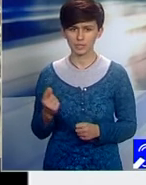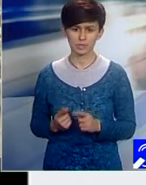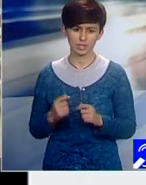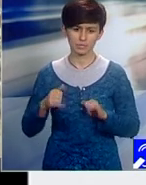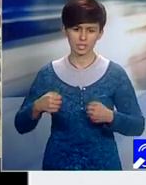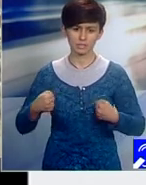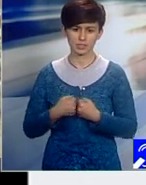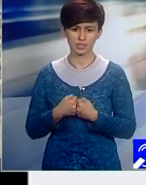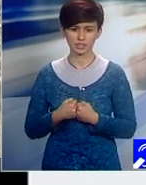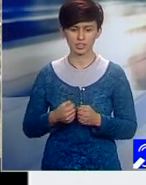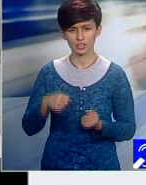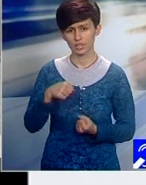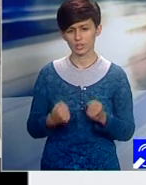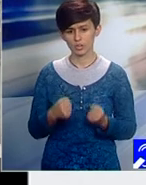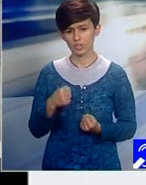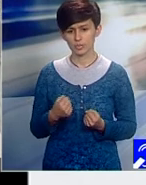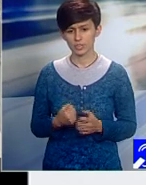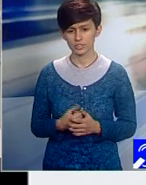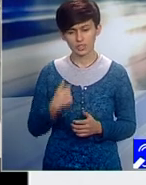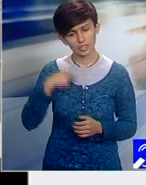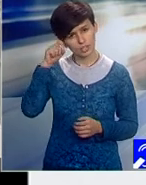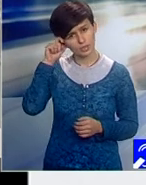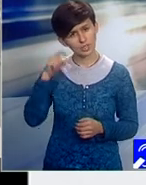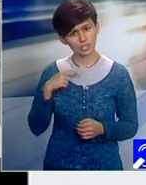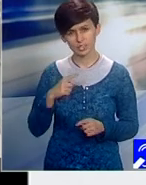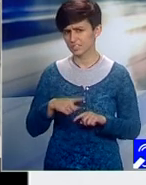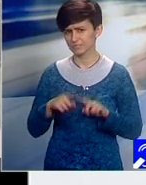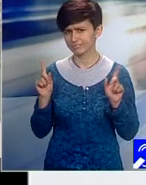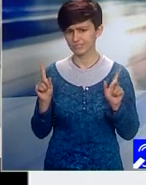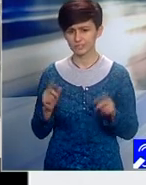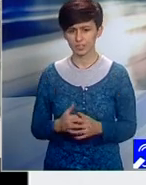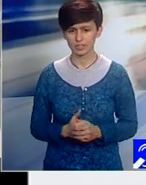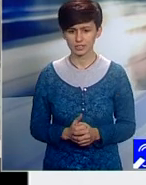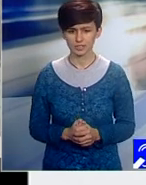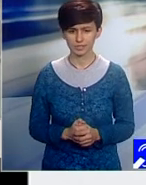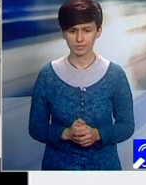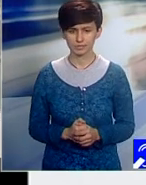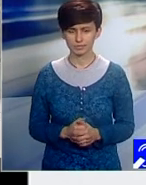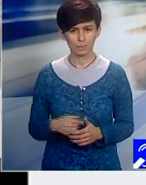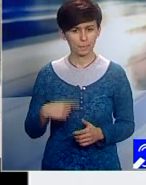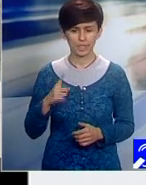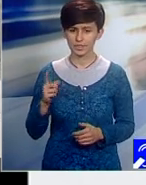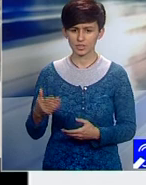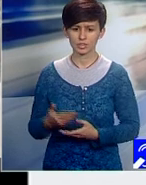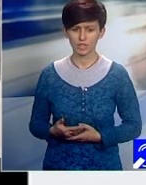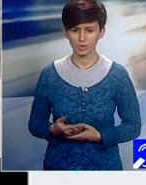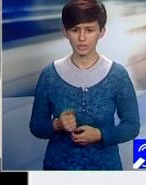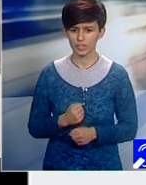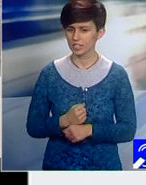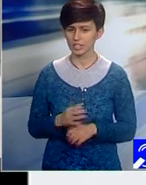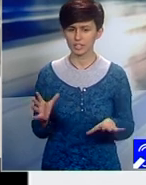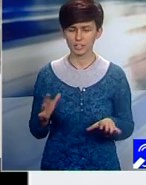accident locul cu o mașină, ce se face? Mi se pare o aiureală, drept spus. După ce nu ne acordăm mai nimica,